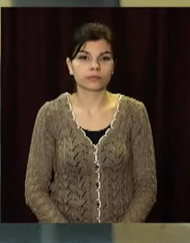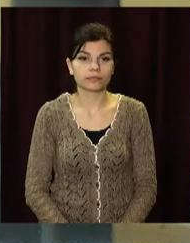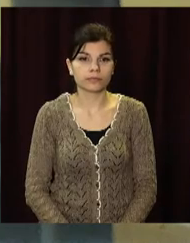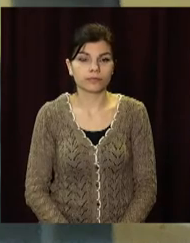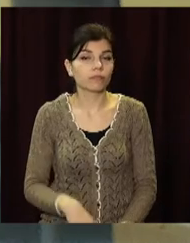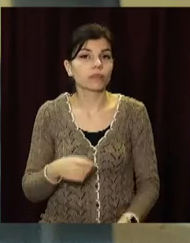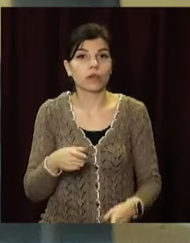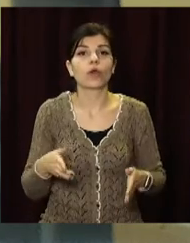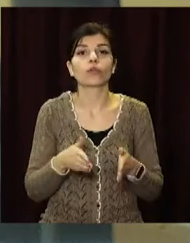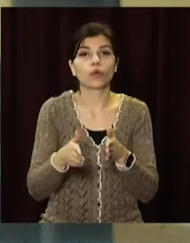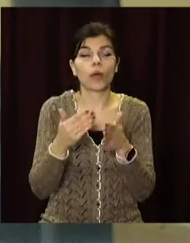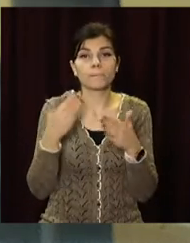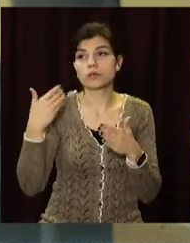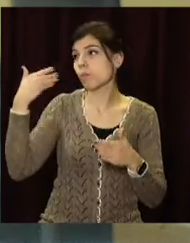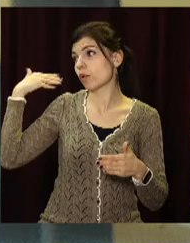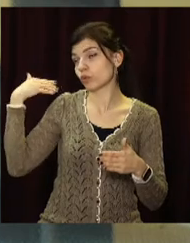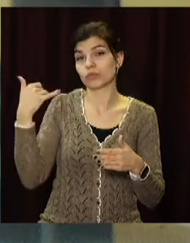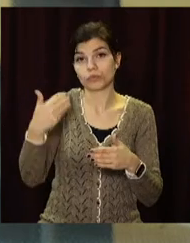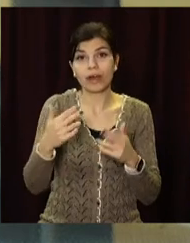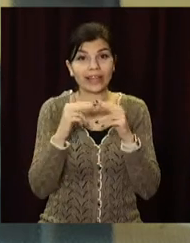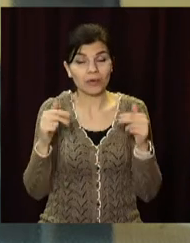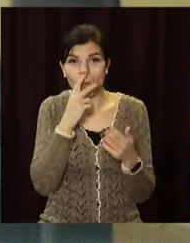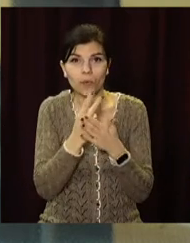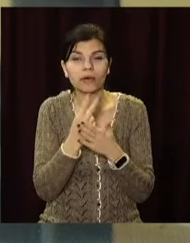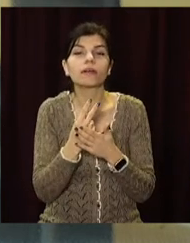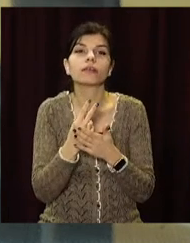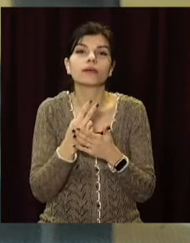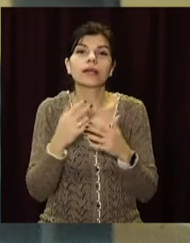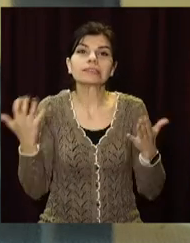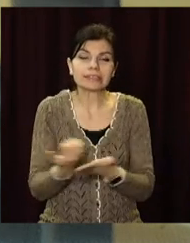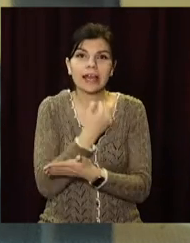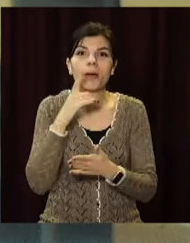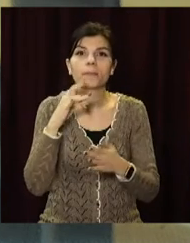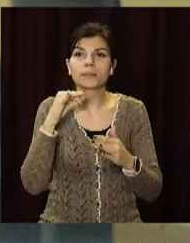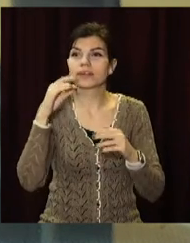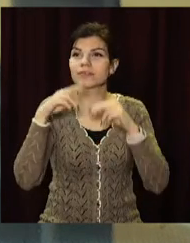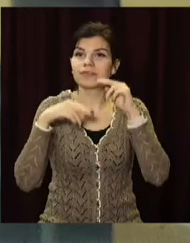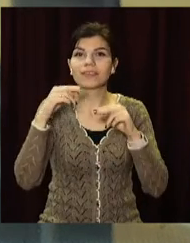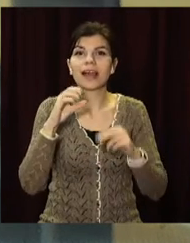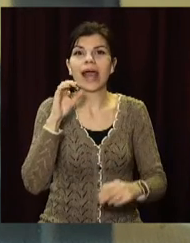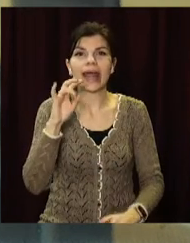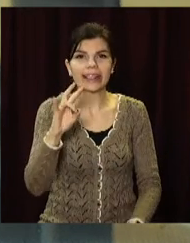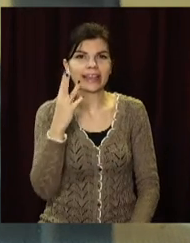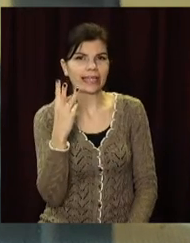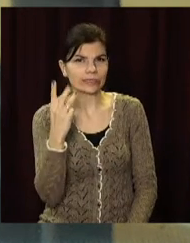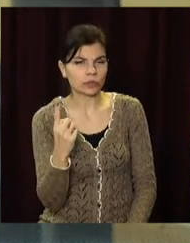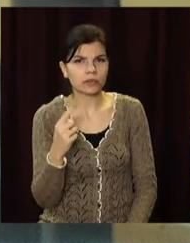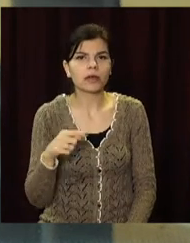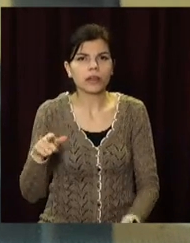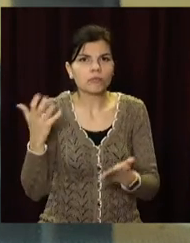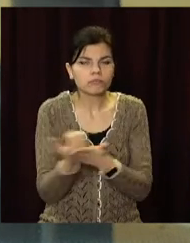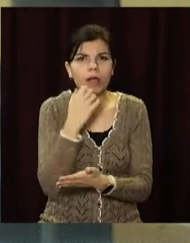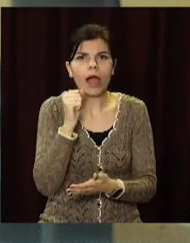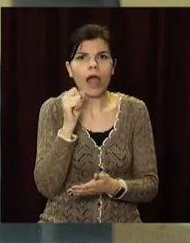Дорога між минулим і майбутнім. Дніпрянам покажуть артефакти, знайдені при будівництві траси Н-31. Експозицію